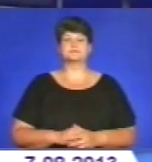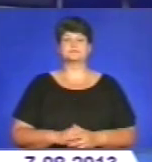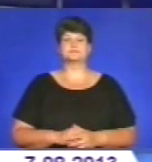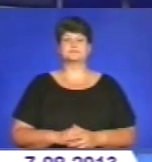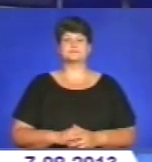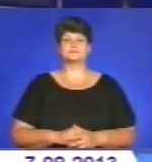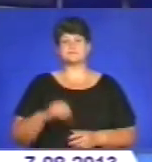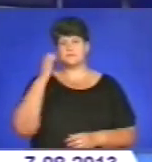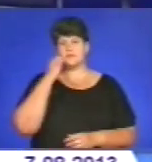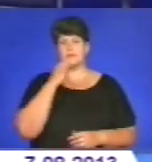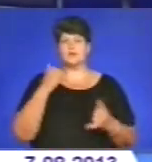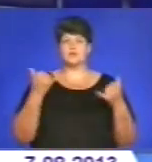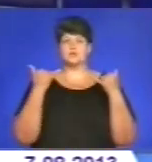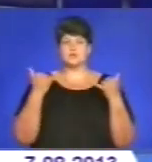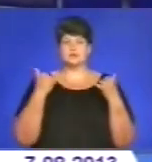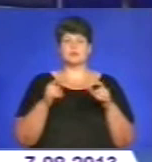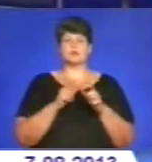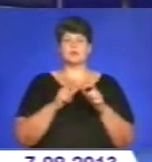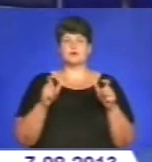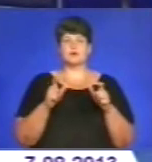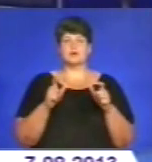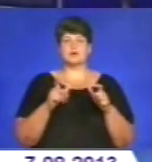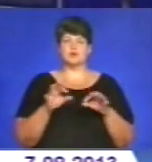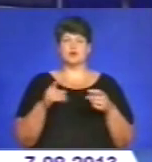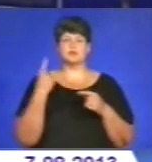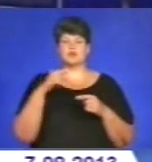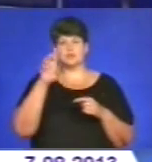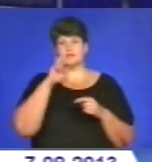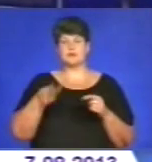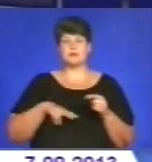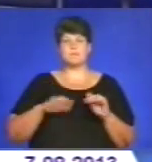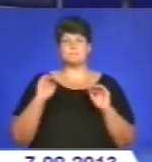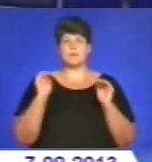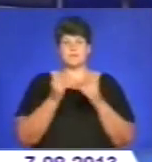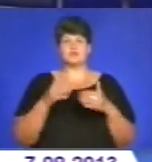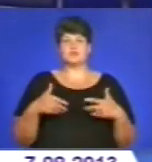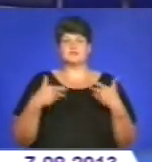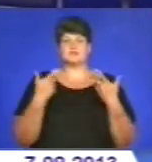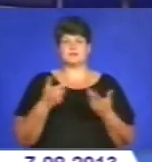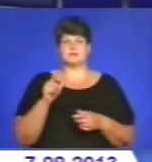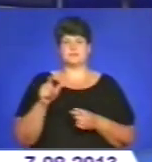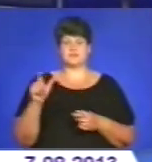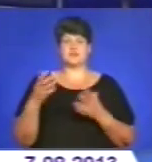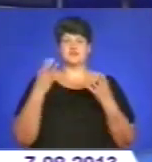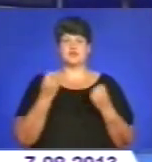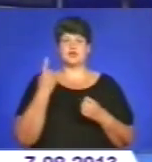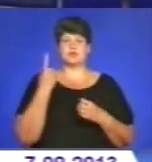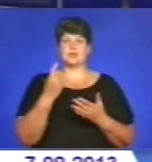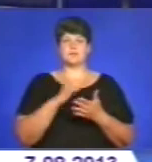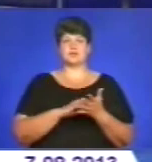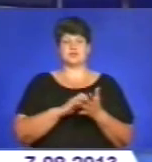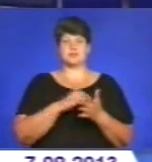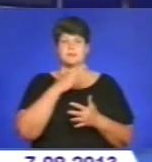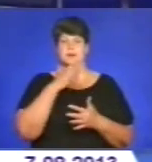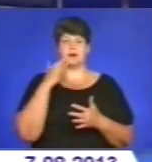Завдяки сучасним комунікаціям до обласної державної адміністрації поменшило звернень громадян. Ще одна причина –